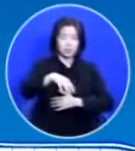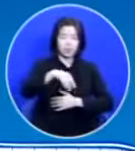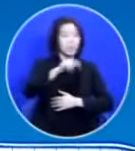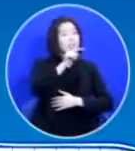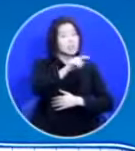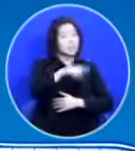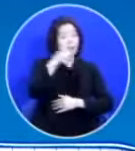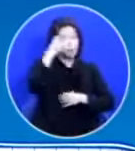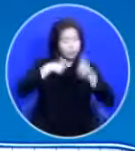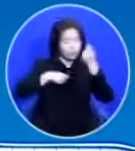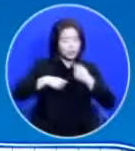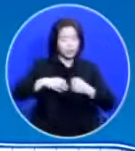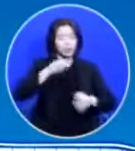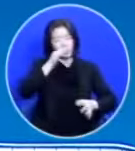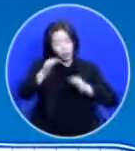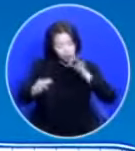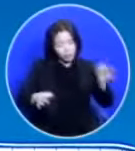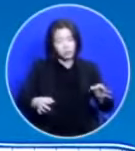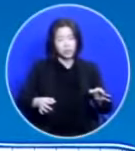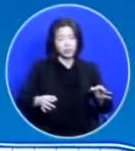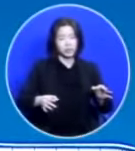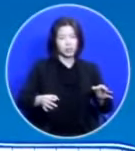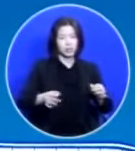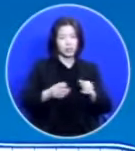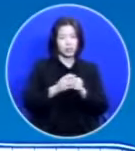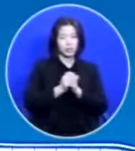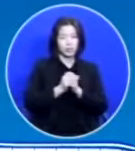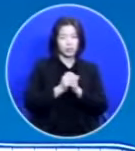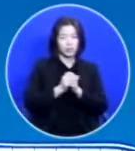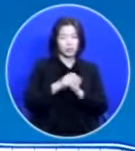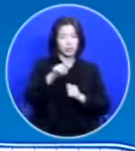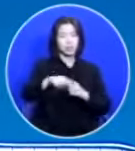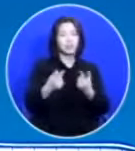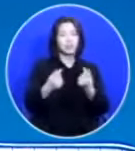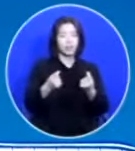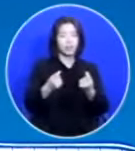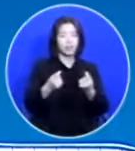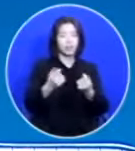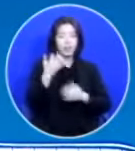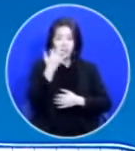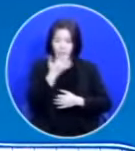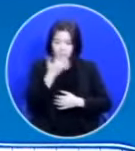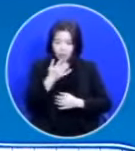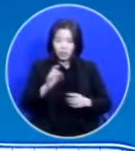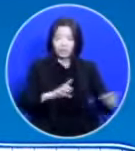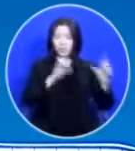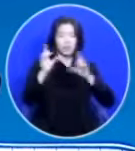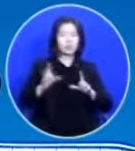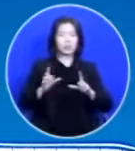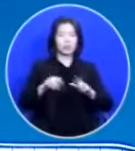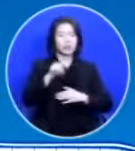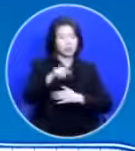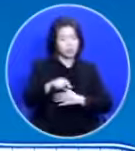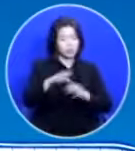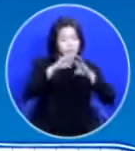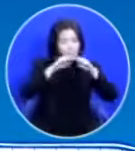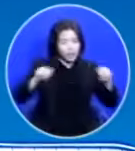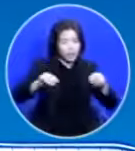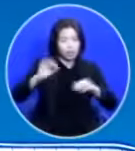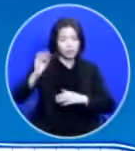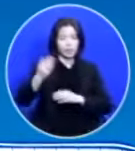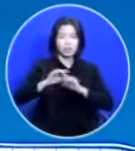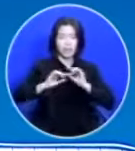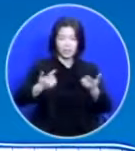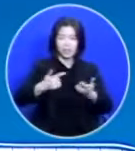울면서 소리 지르면서 그렇게 음란하게 산다고 그렇게 해결되지 않는 죄